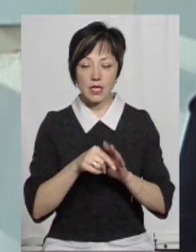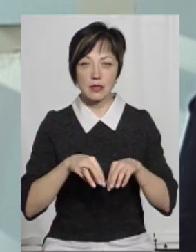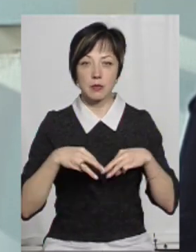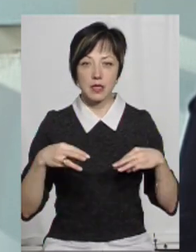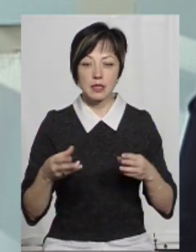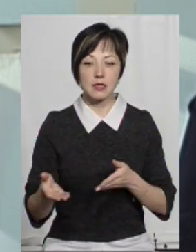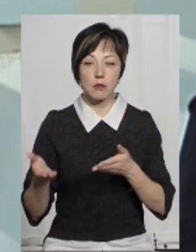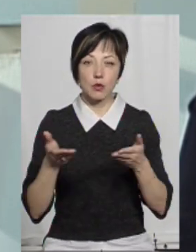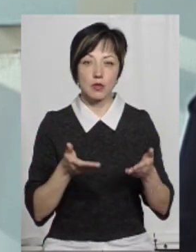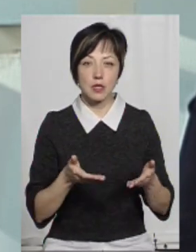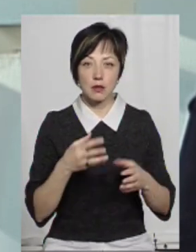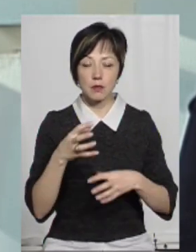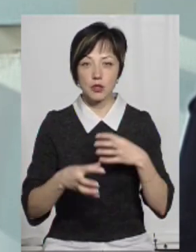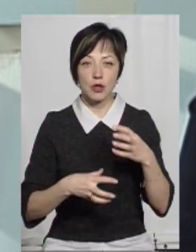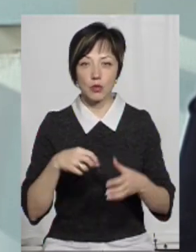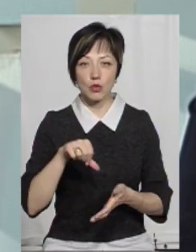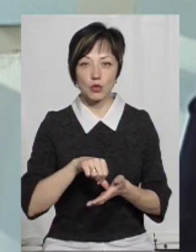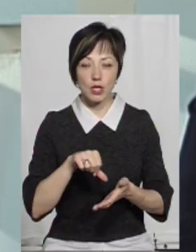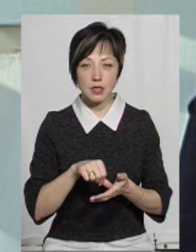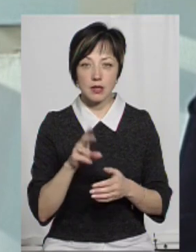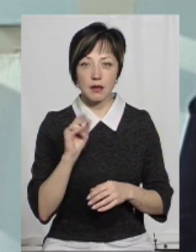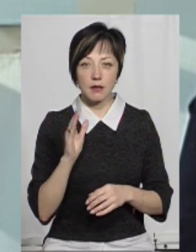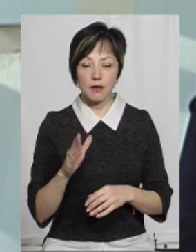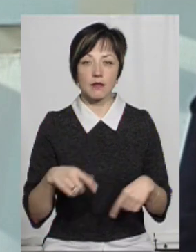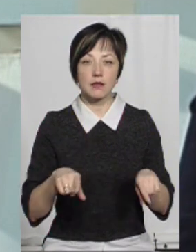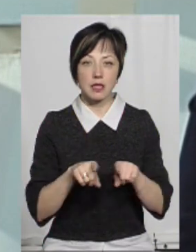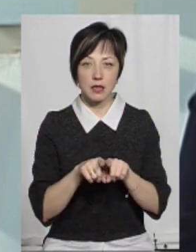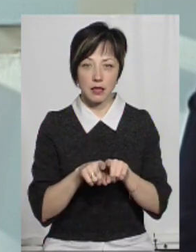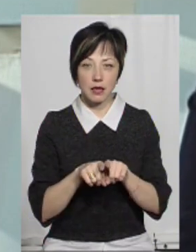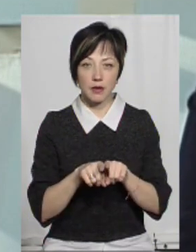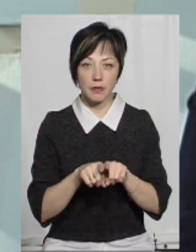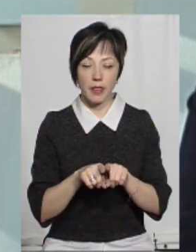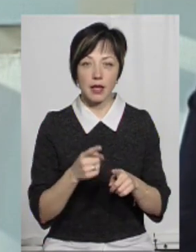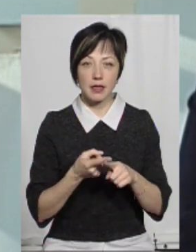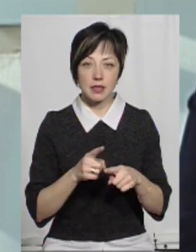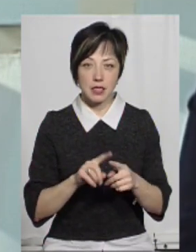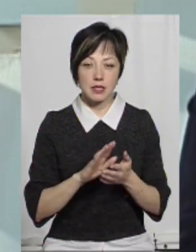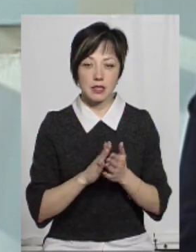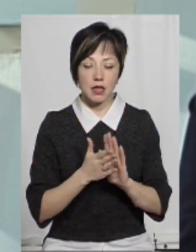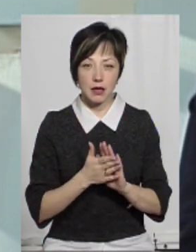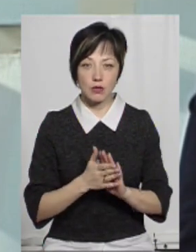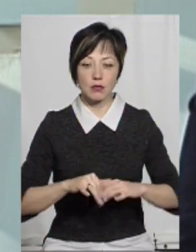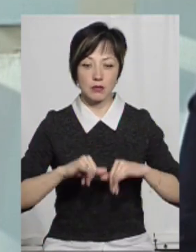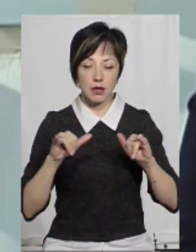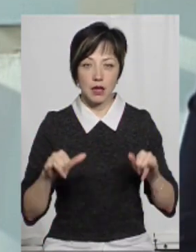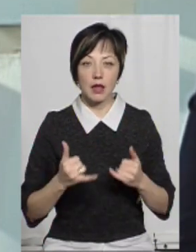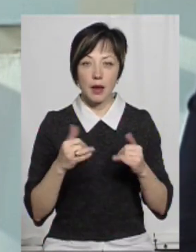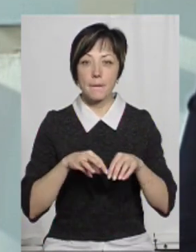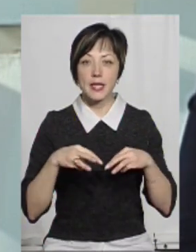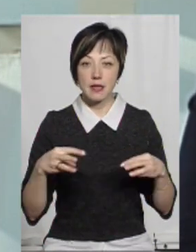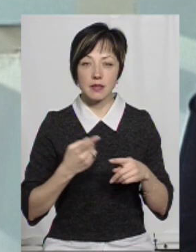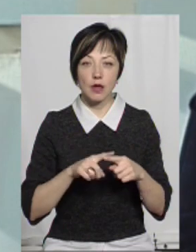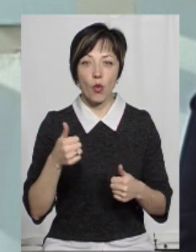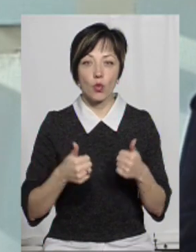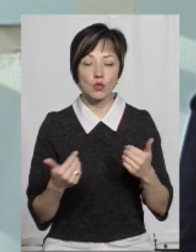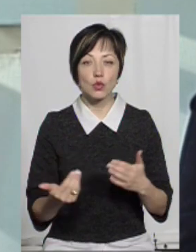запросити і міжнародних учасників, для того, щоб все-таки цей статус набирав. Бо і для міністерства цей